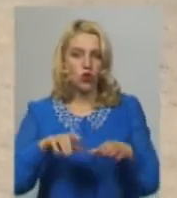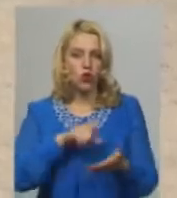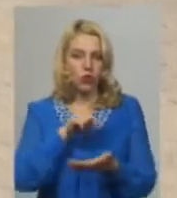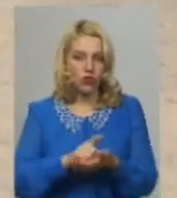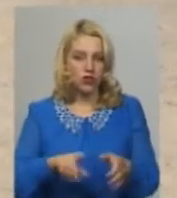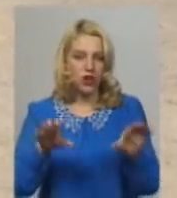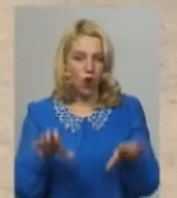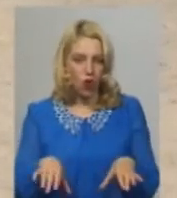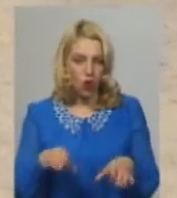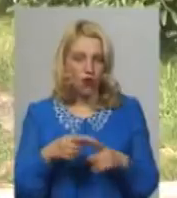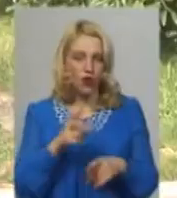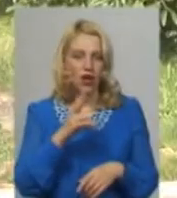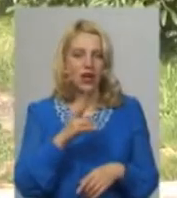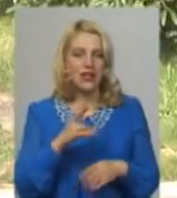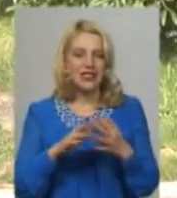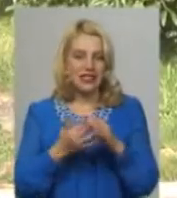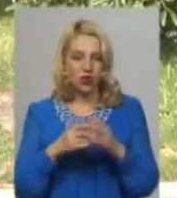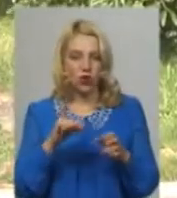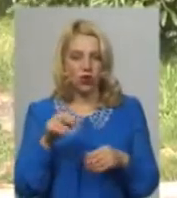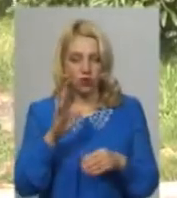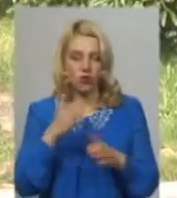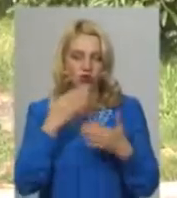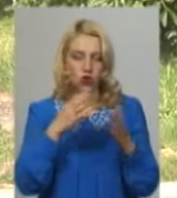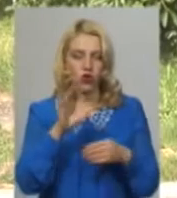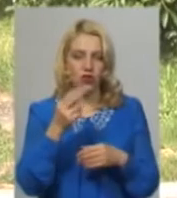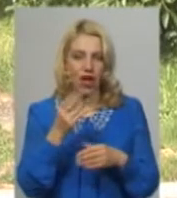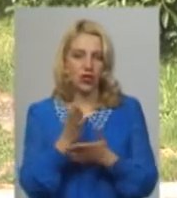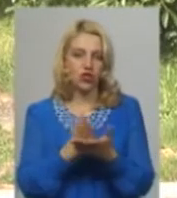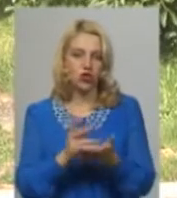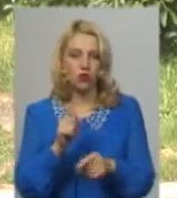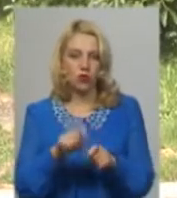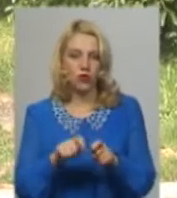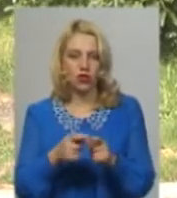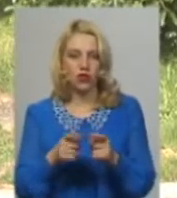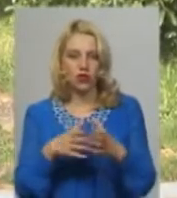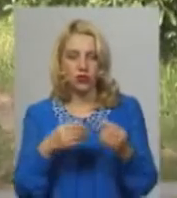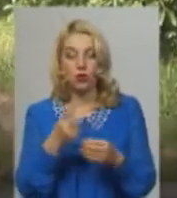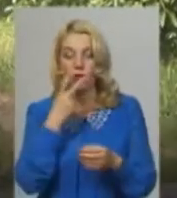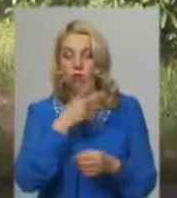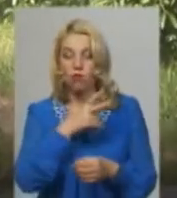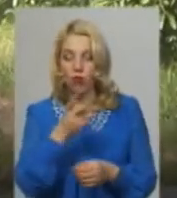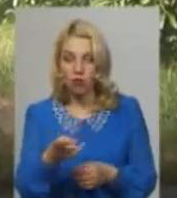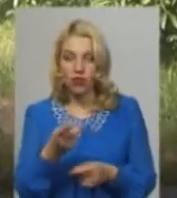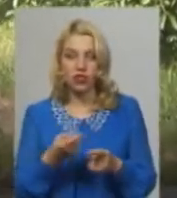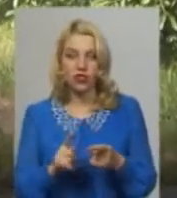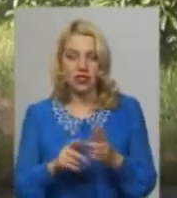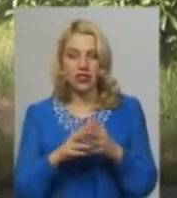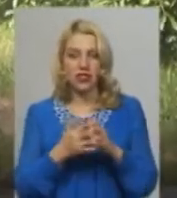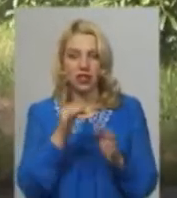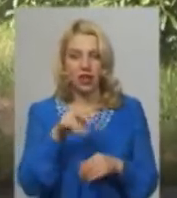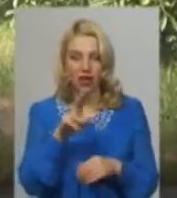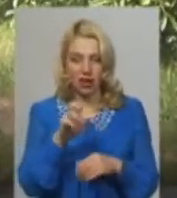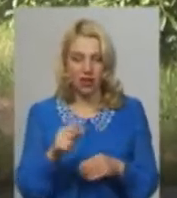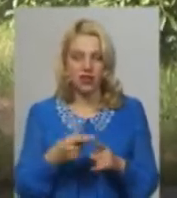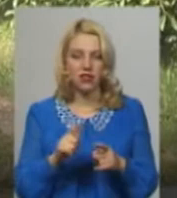входить сілолітки, Тетяна Мендрик, каже, що звертатиметься до соціальних служб для перевірки цієї сім'ї. Побачили ми теж в сільській раді це відео